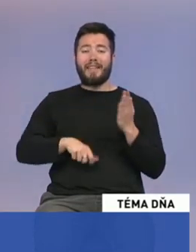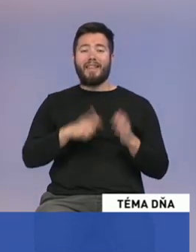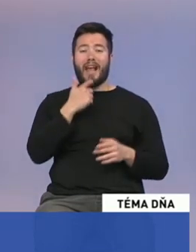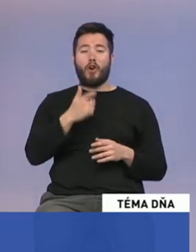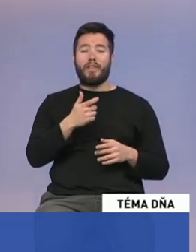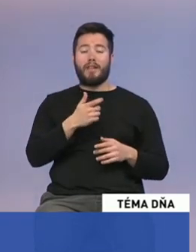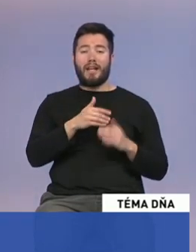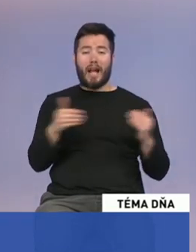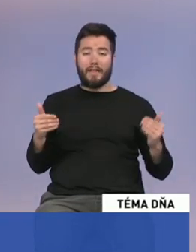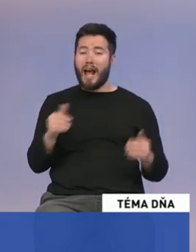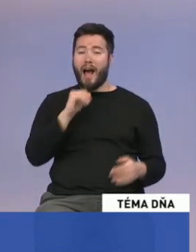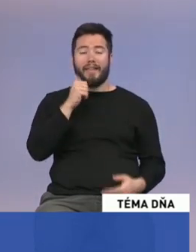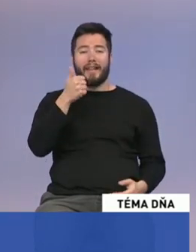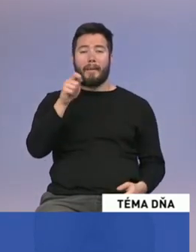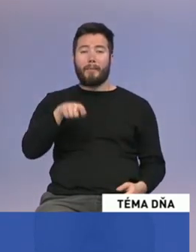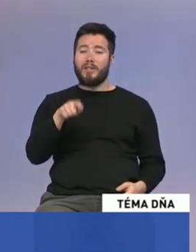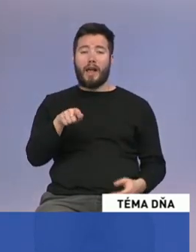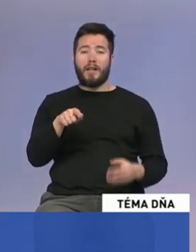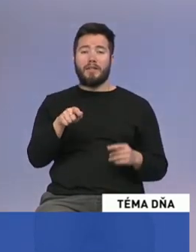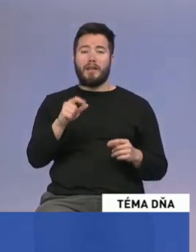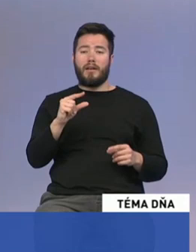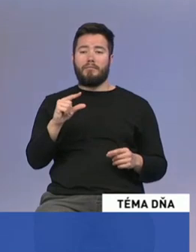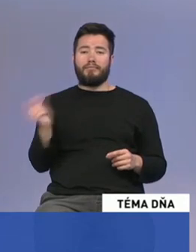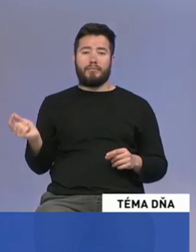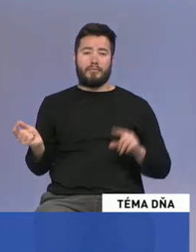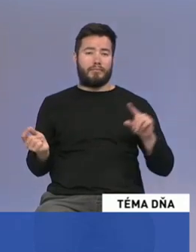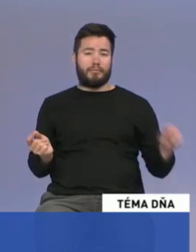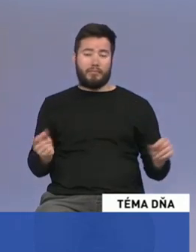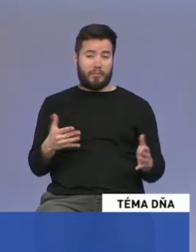ani jeden poslanec a mali sme teda stabilný poslanecký klub.